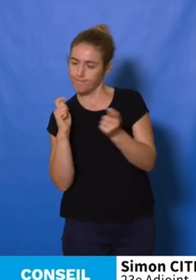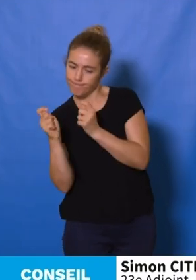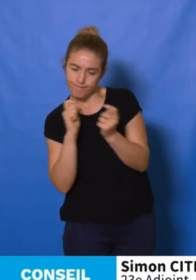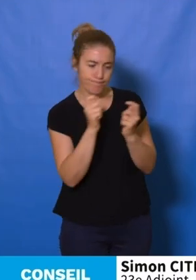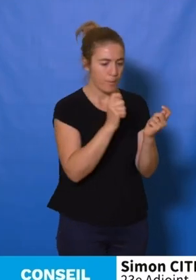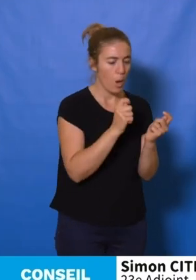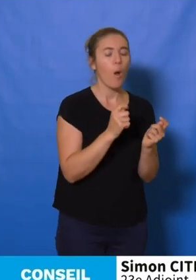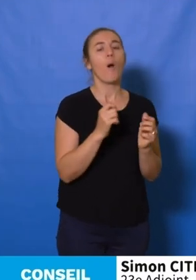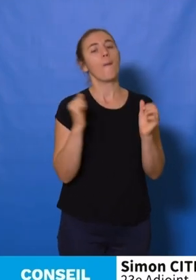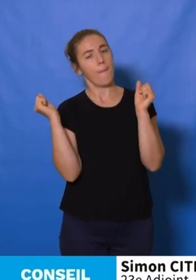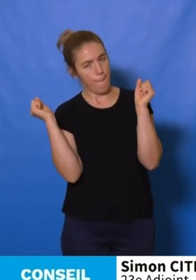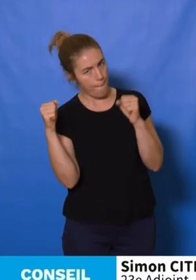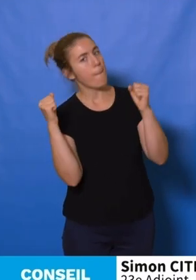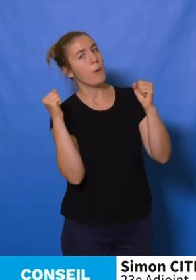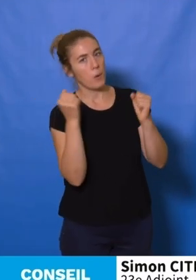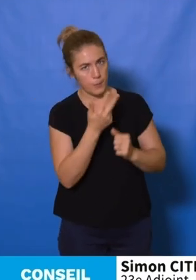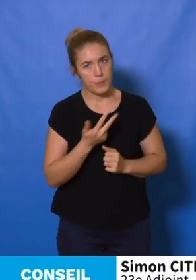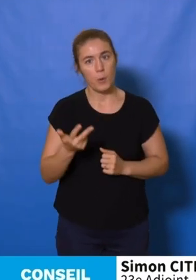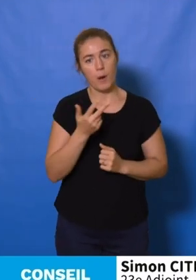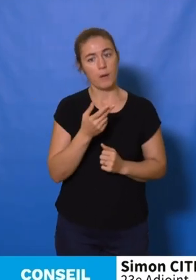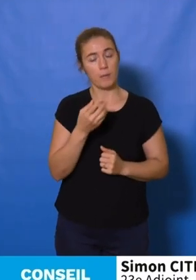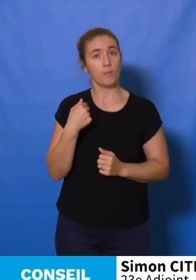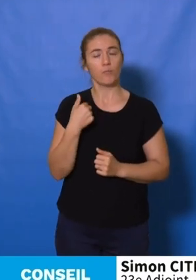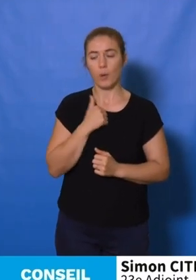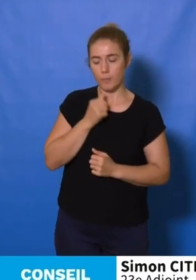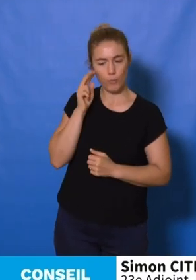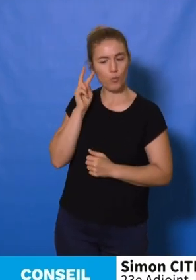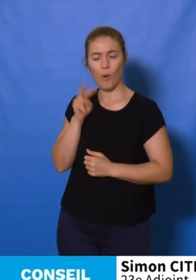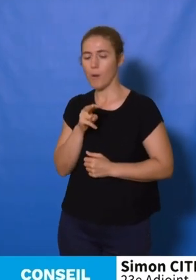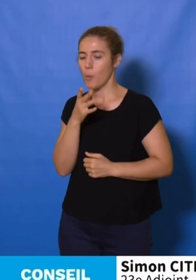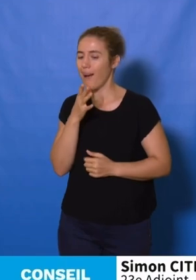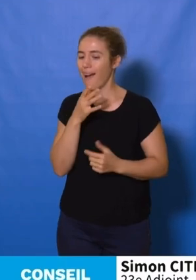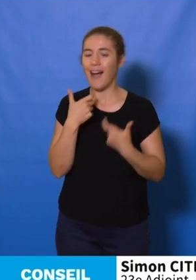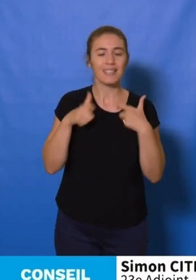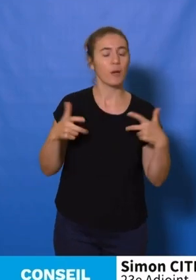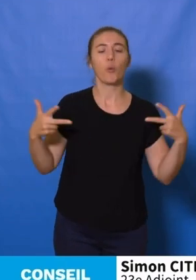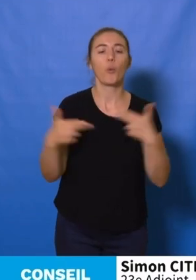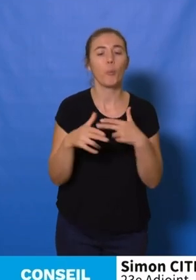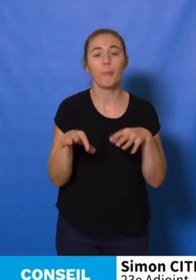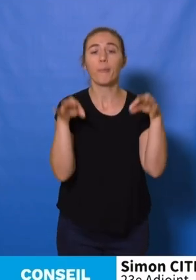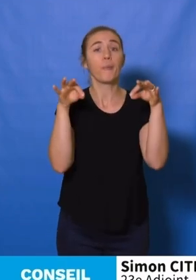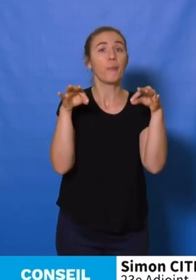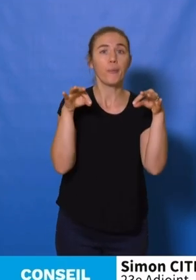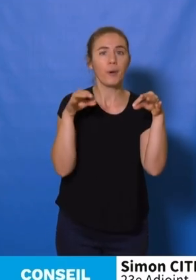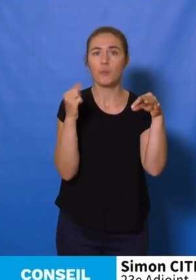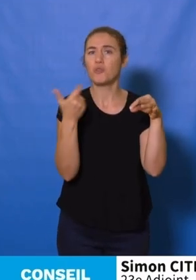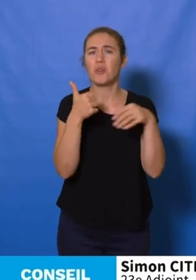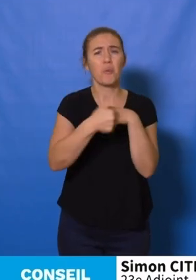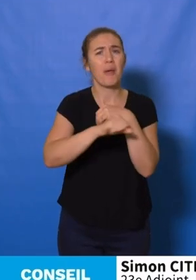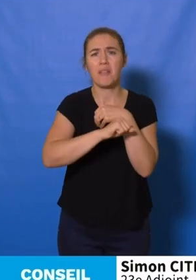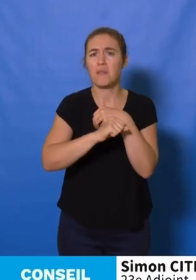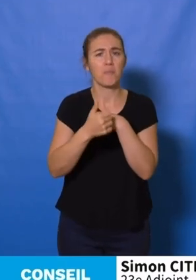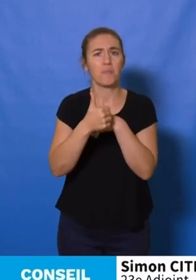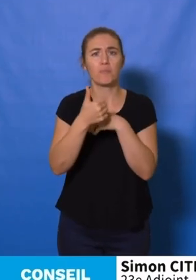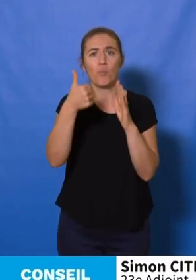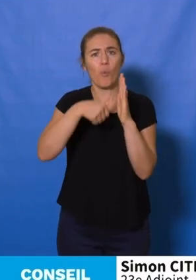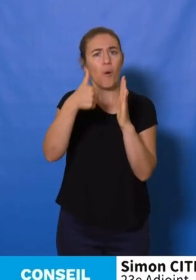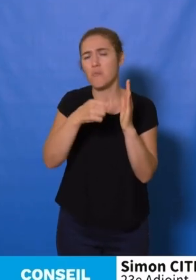ensemble. Il était impossible pour moi d'avoir une rupture d'accès aux services publics, même quelques semaines, même quelques mois.